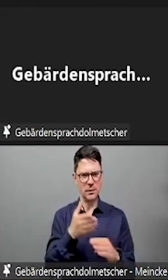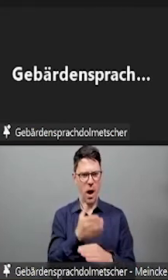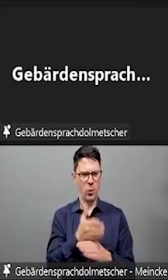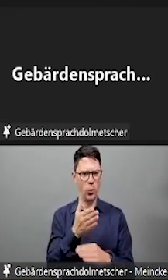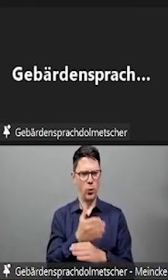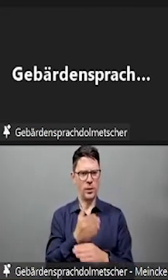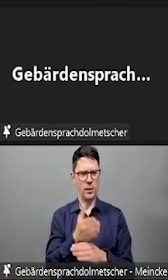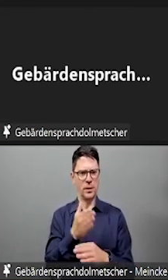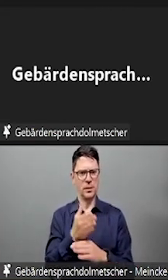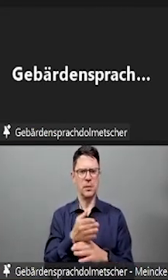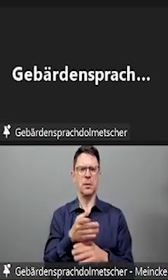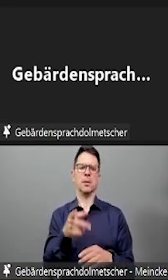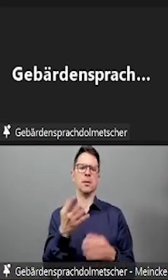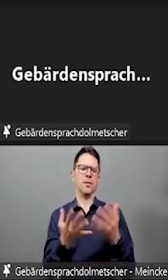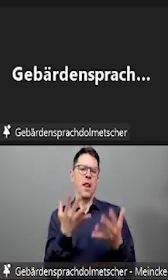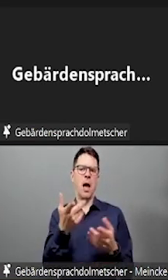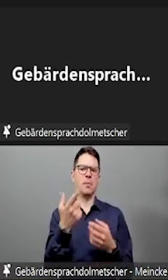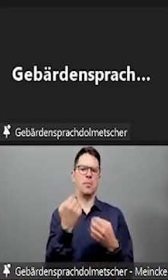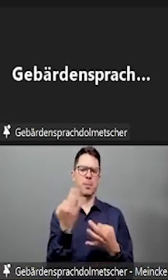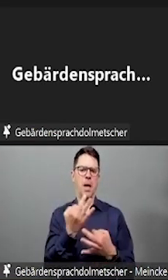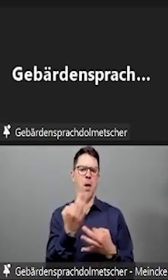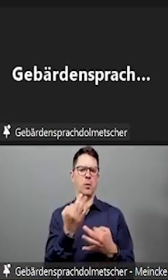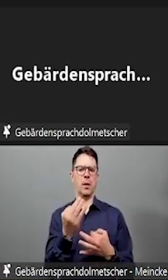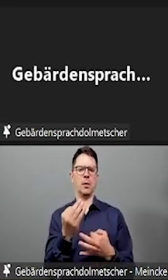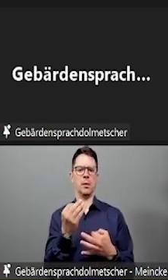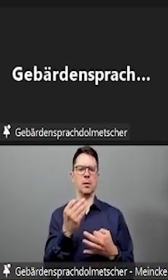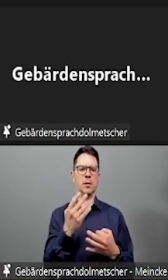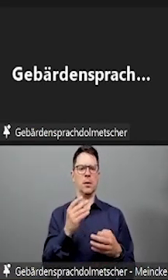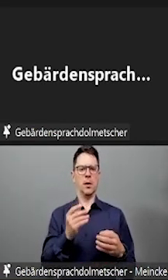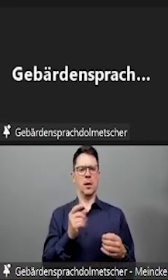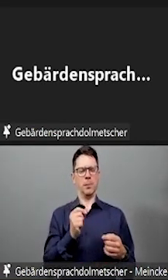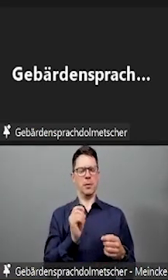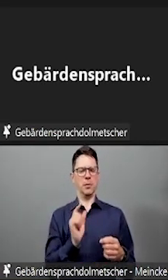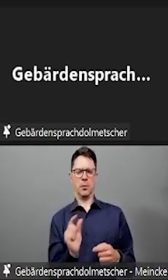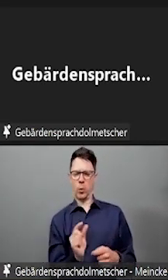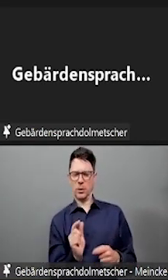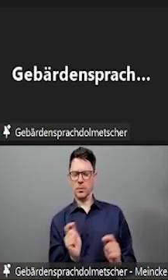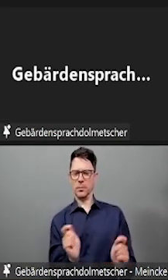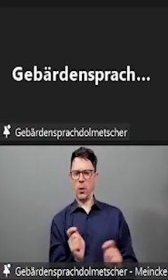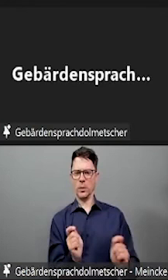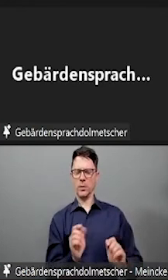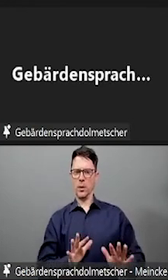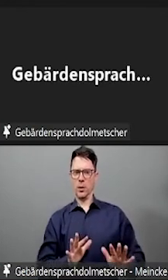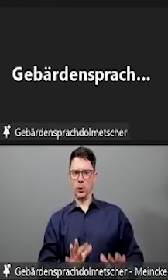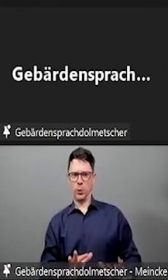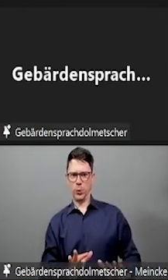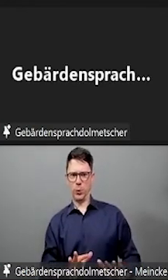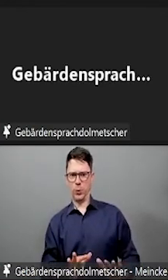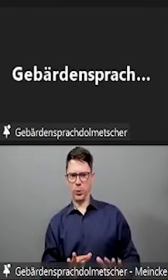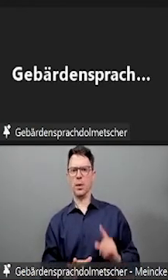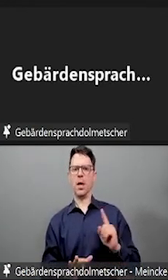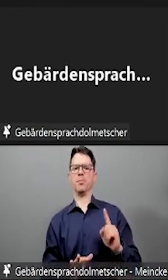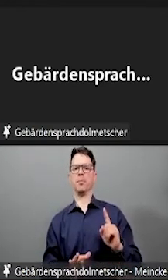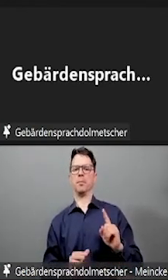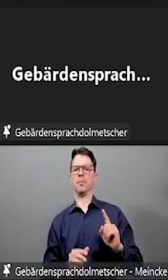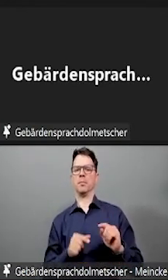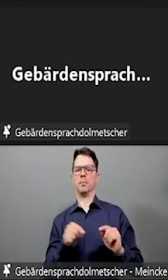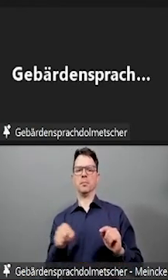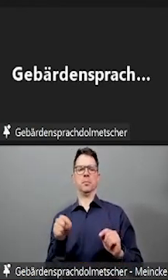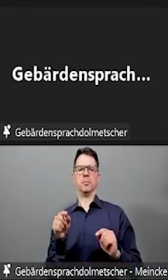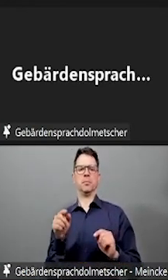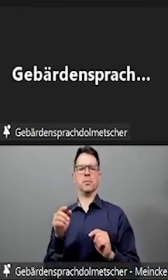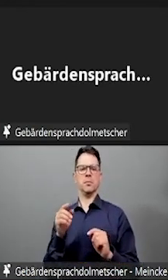Rechtsprechung sagt, auswirklichen werden darf eben nur, wenn die Erfassung der Aufgabenstellung